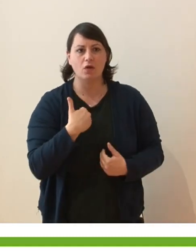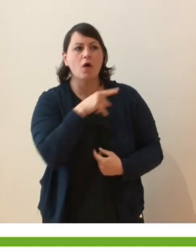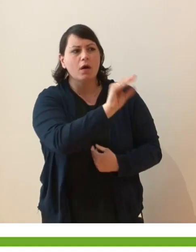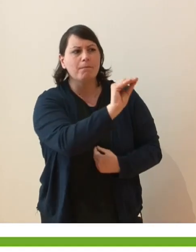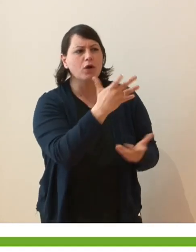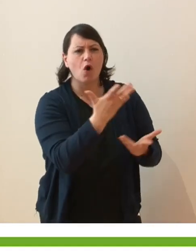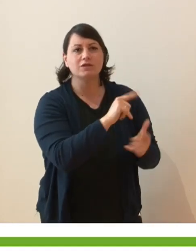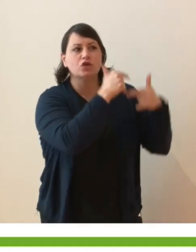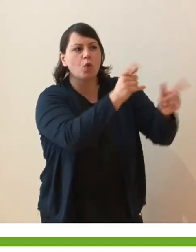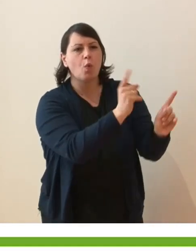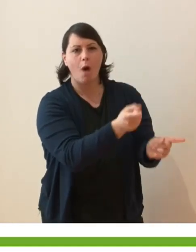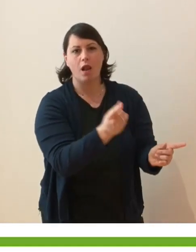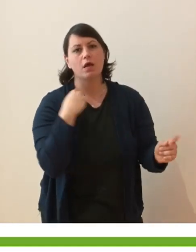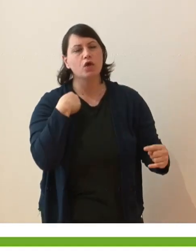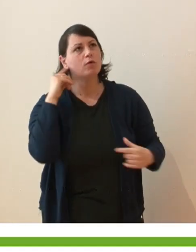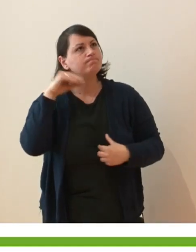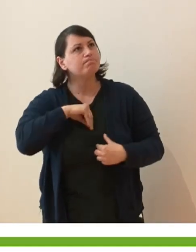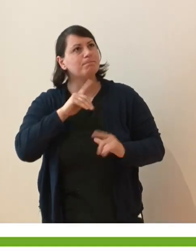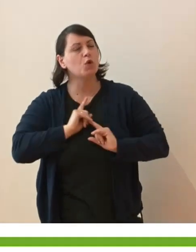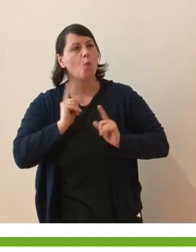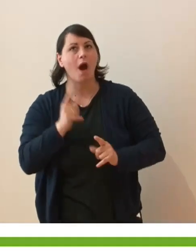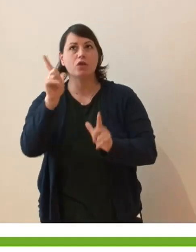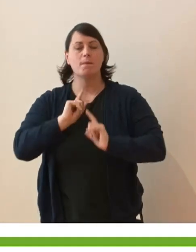Grazie. Grazie. Applausi.